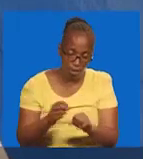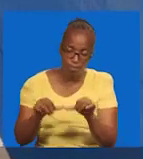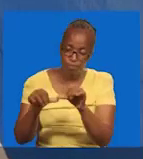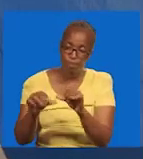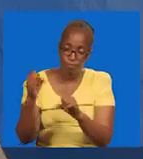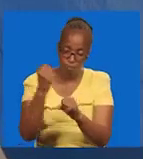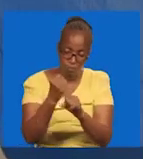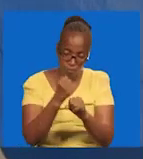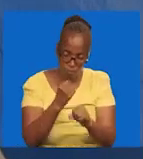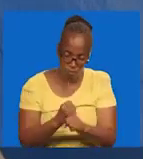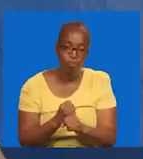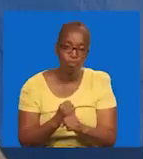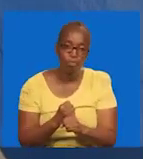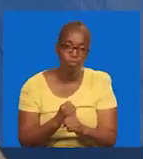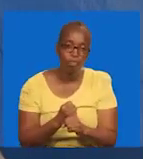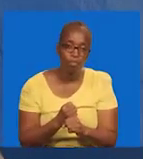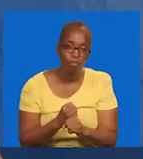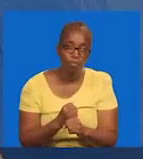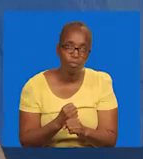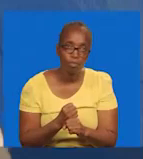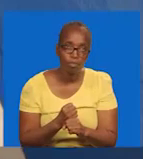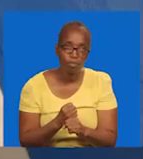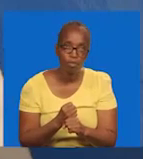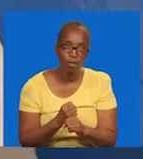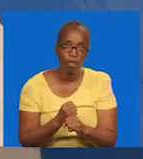kazi na zitafanya kazi wako.